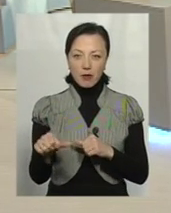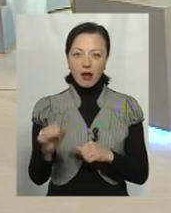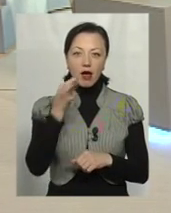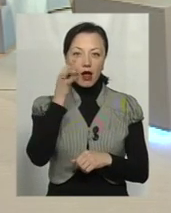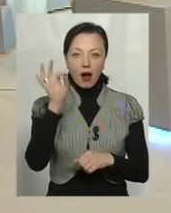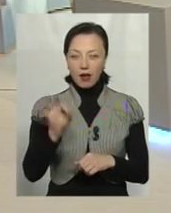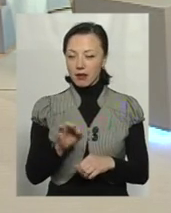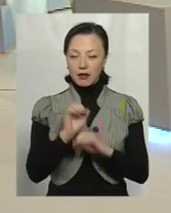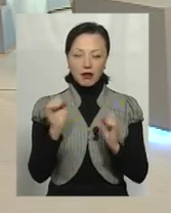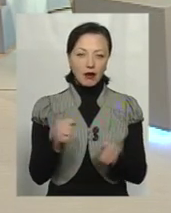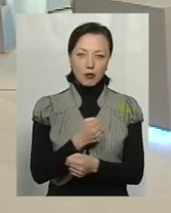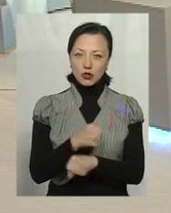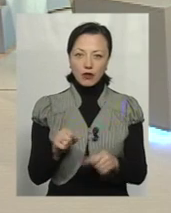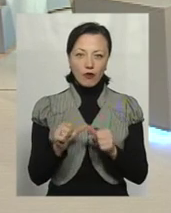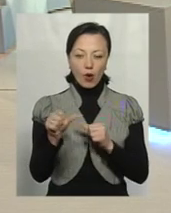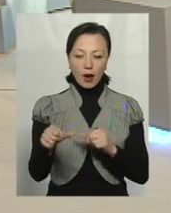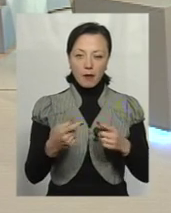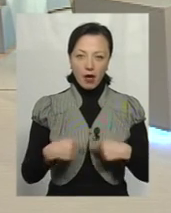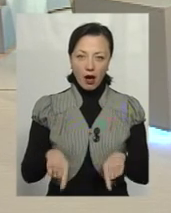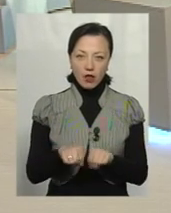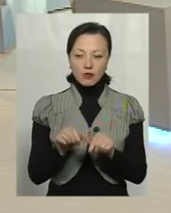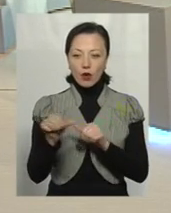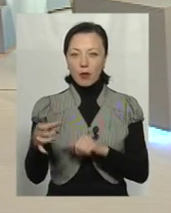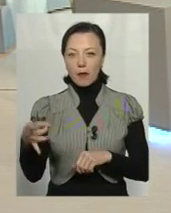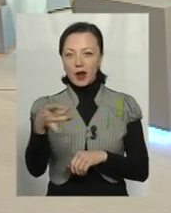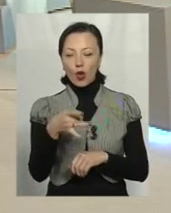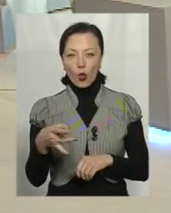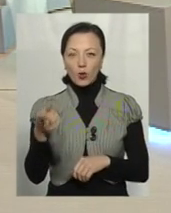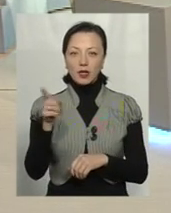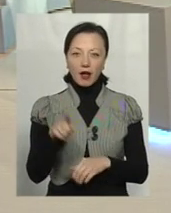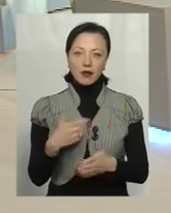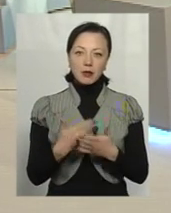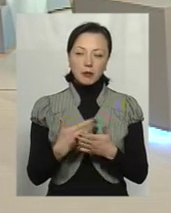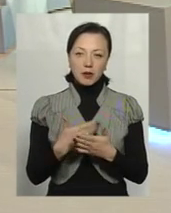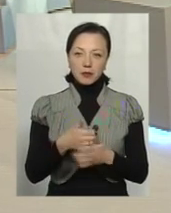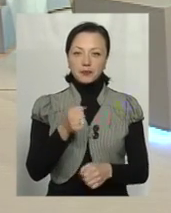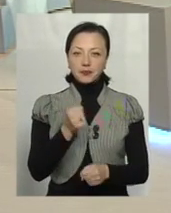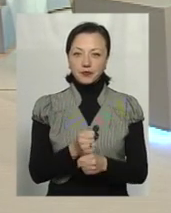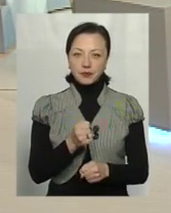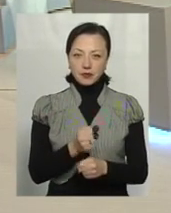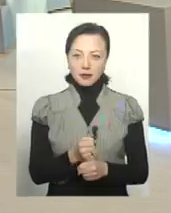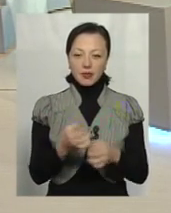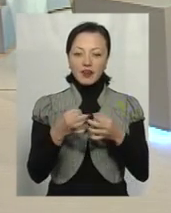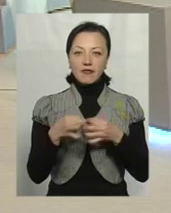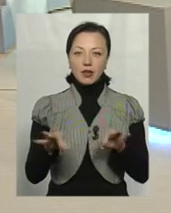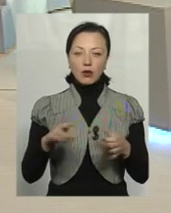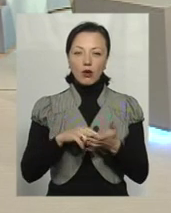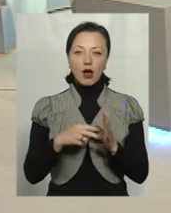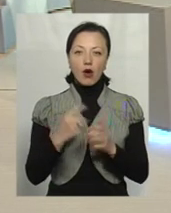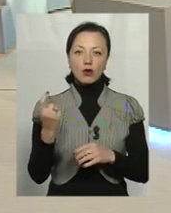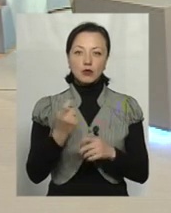окремій галузі, ні в окремому регіоні, навіть якщо ми працюємо в режимі, наприклад, вільної економічної зони.